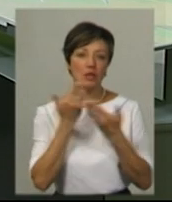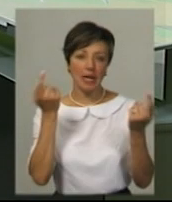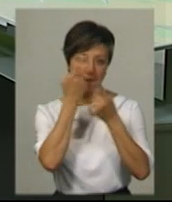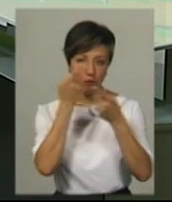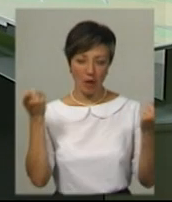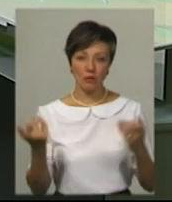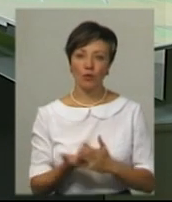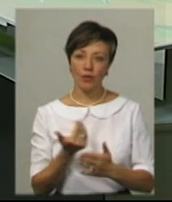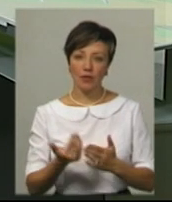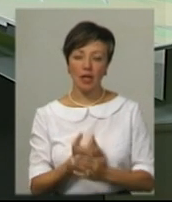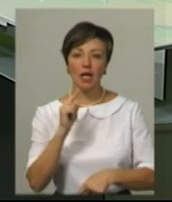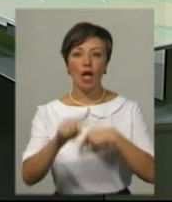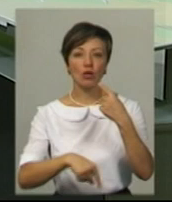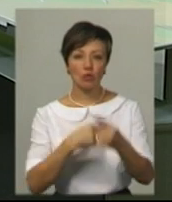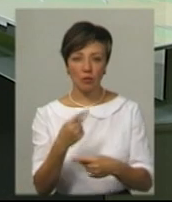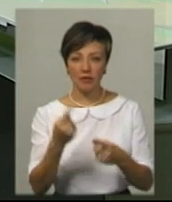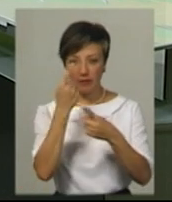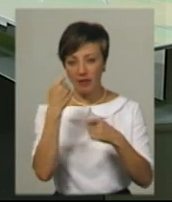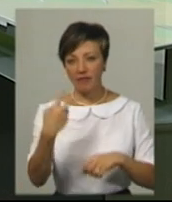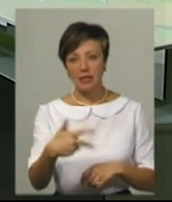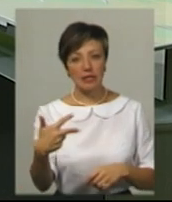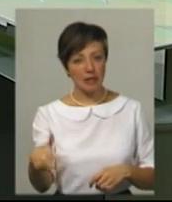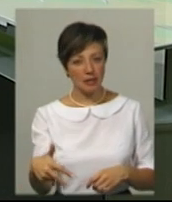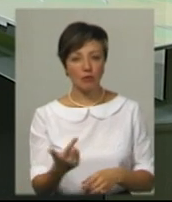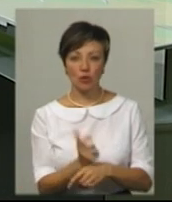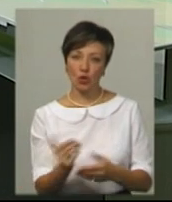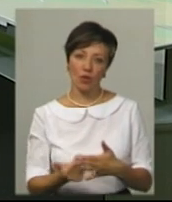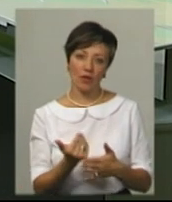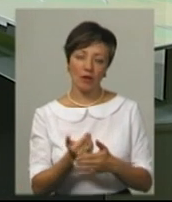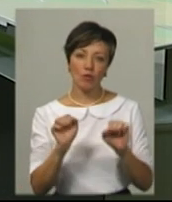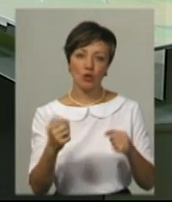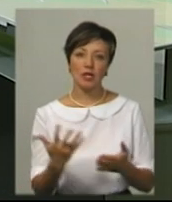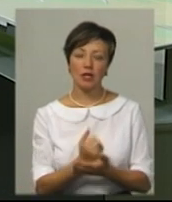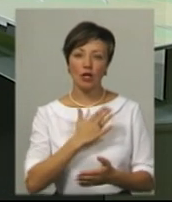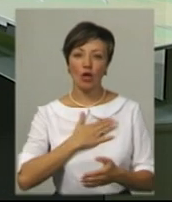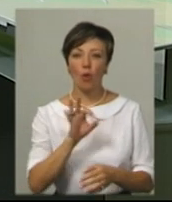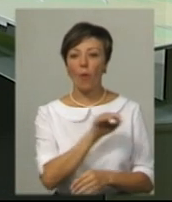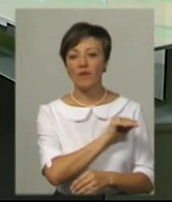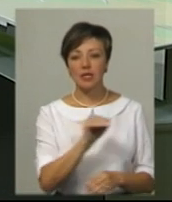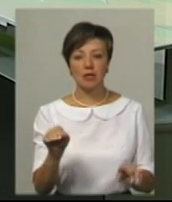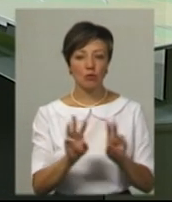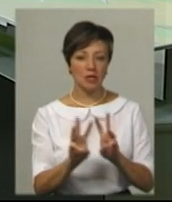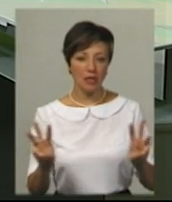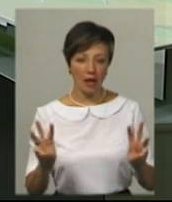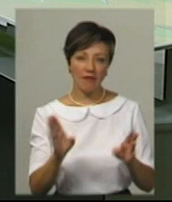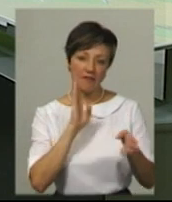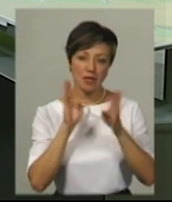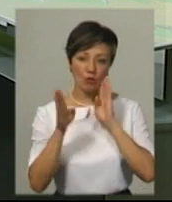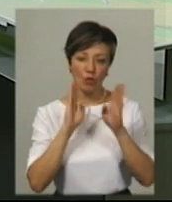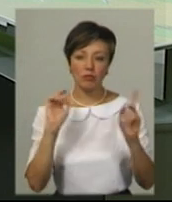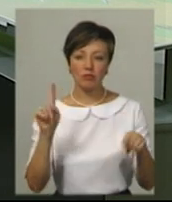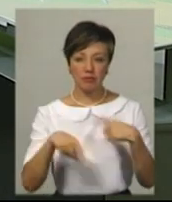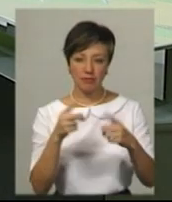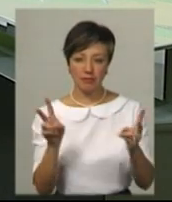інформація цього випуску. Наступний в ефірі о 20.30. Більше новин ви можете знайти на нашому офіційному сайті та на сторінці у Фейсбук.